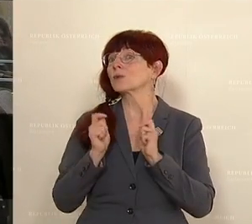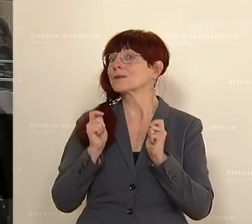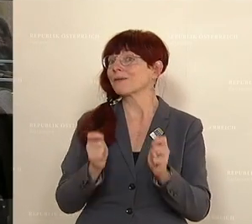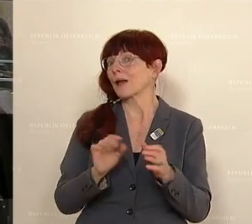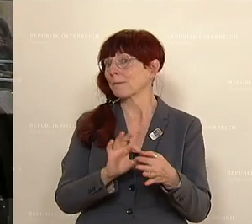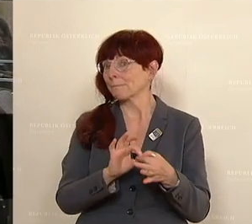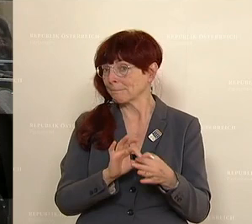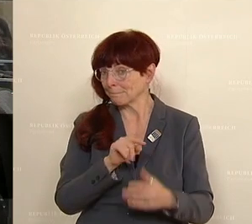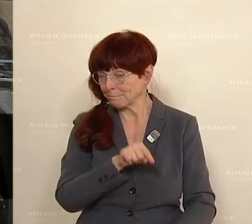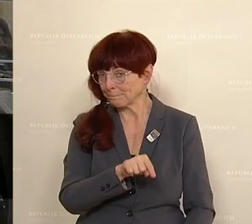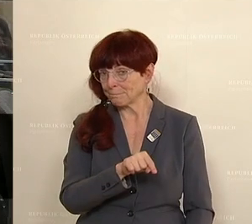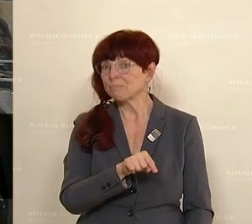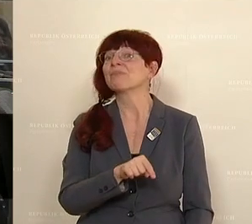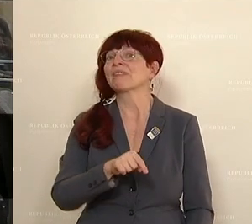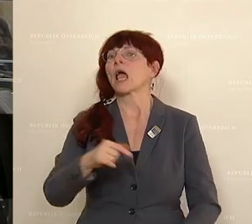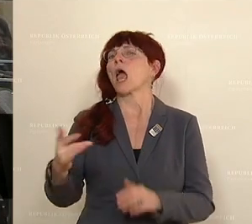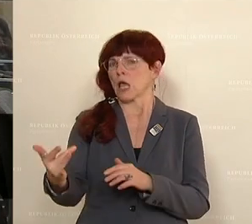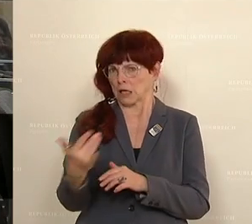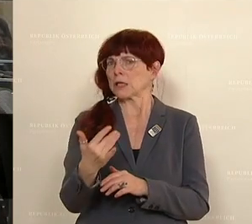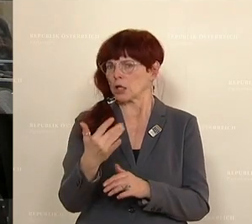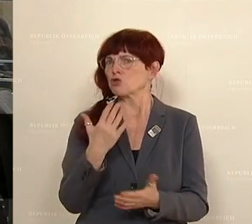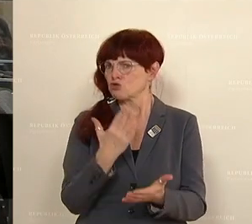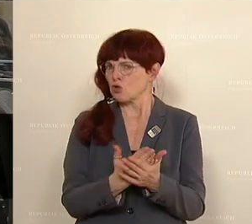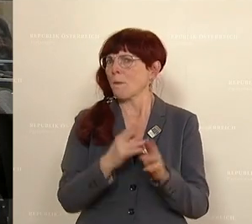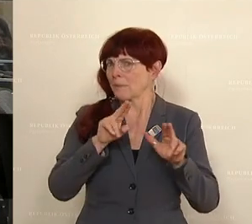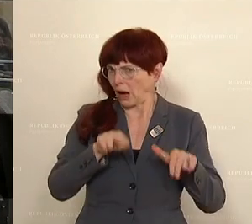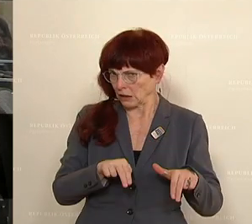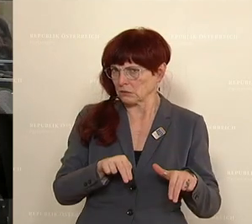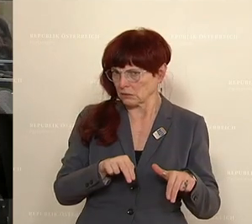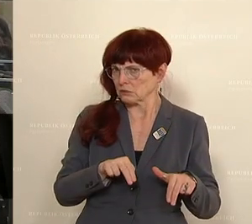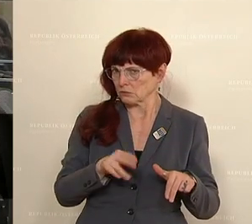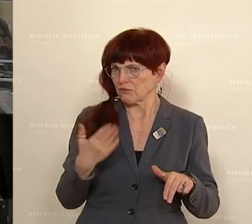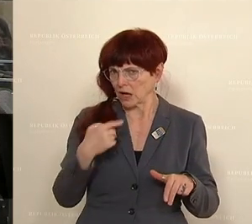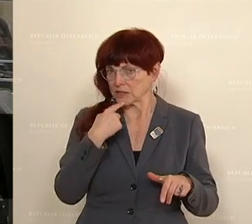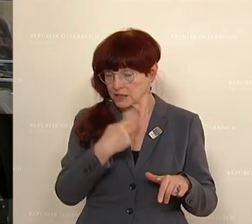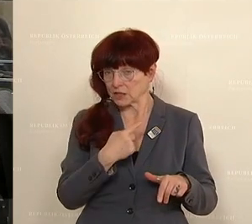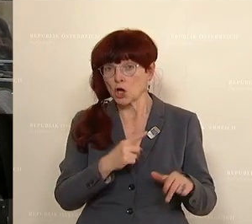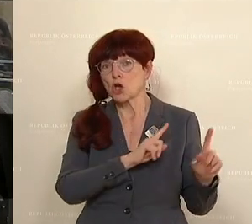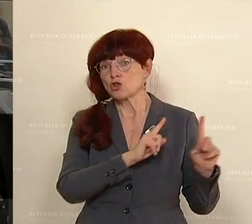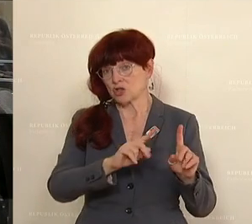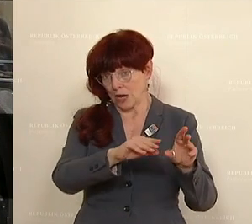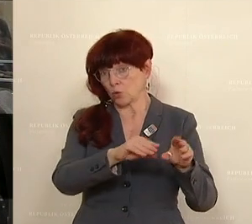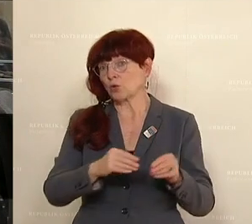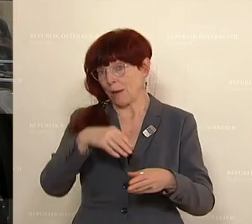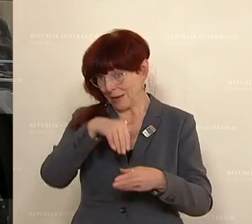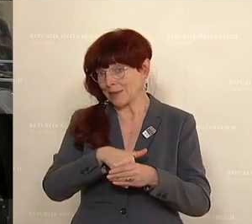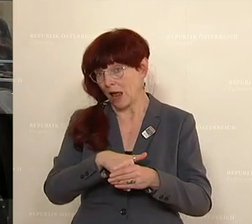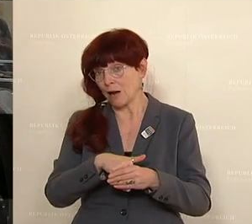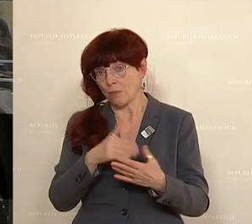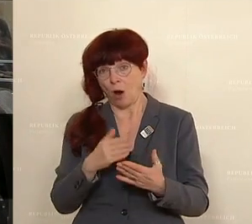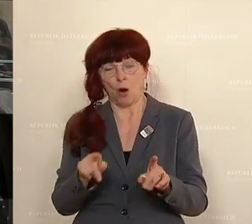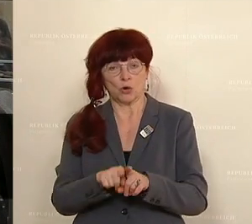Ja, die Kritik ist berechtigt und wurde angebracht, ist auch in den Stellungnahmen gekommen, dass zum Beispiel die